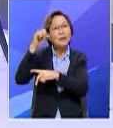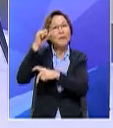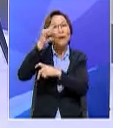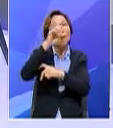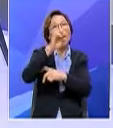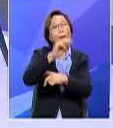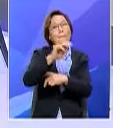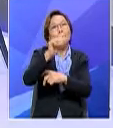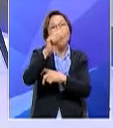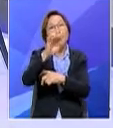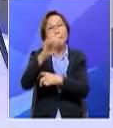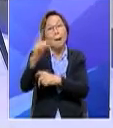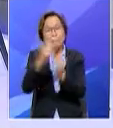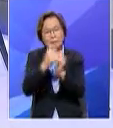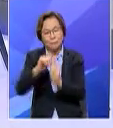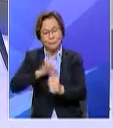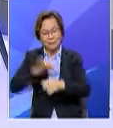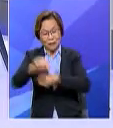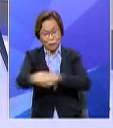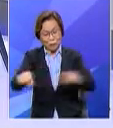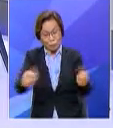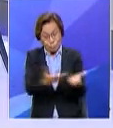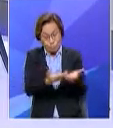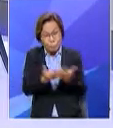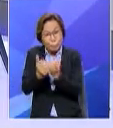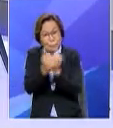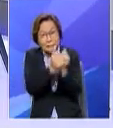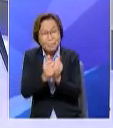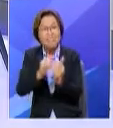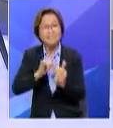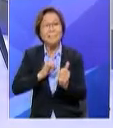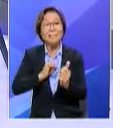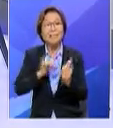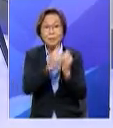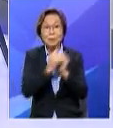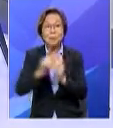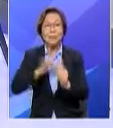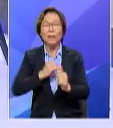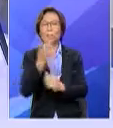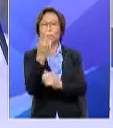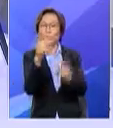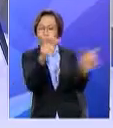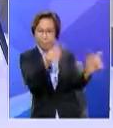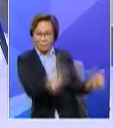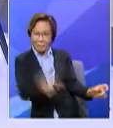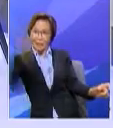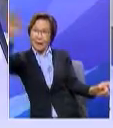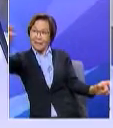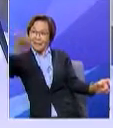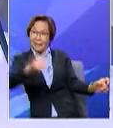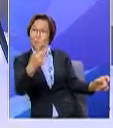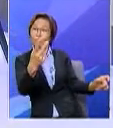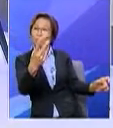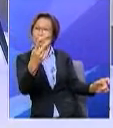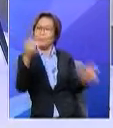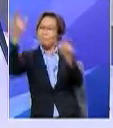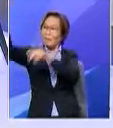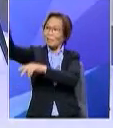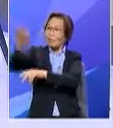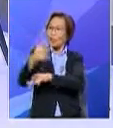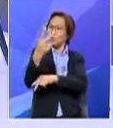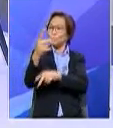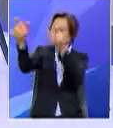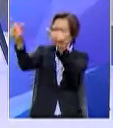bersama saya di studio dan bersama-sama saya juga adalah dua orang adik-beradik yang